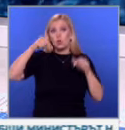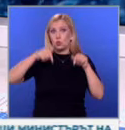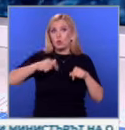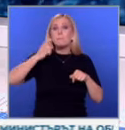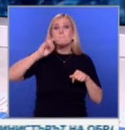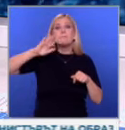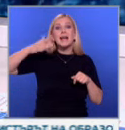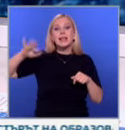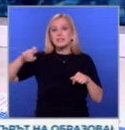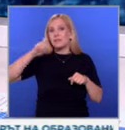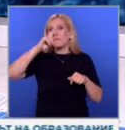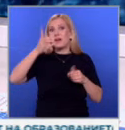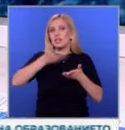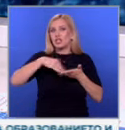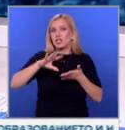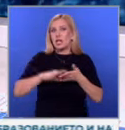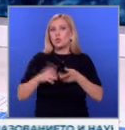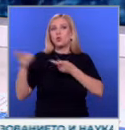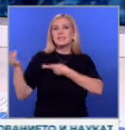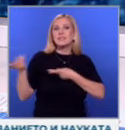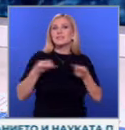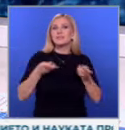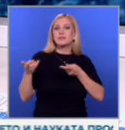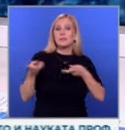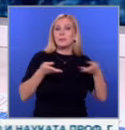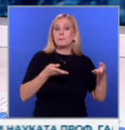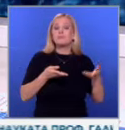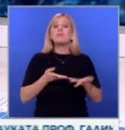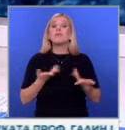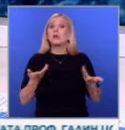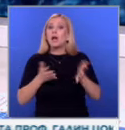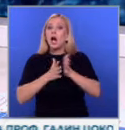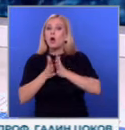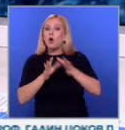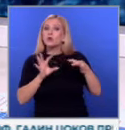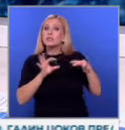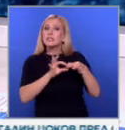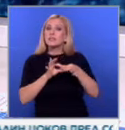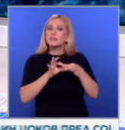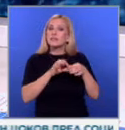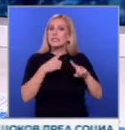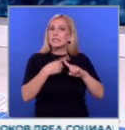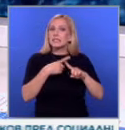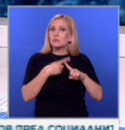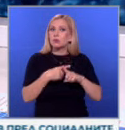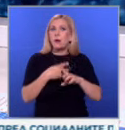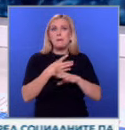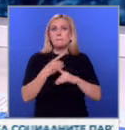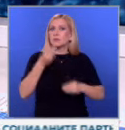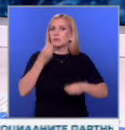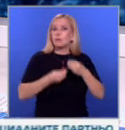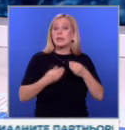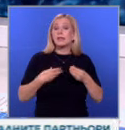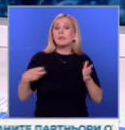снабдителната линия. И още, мнението на експертите е, че хора, свързани с Хизбола, напълно необъспокоявано имат